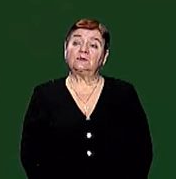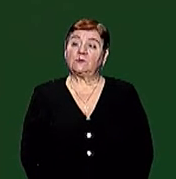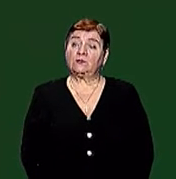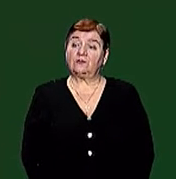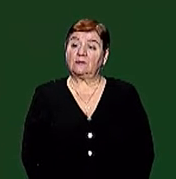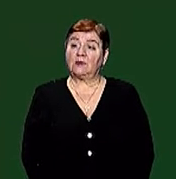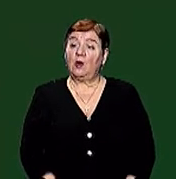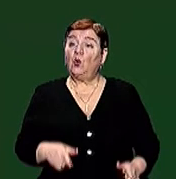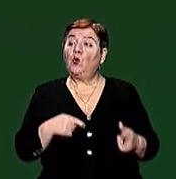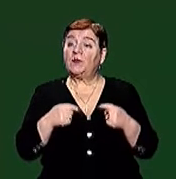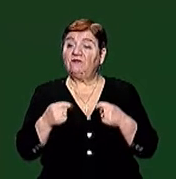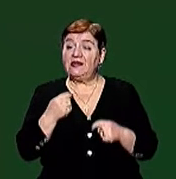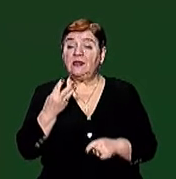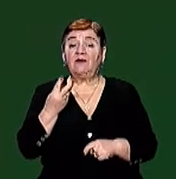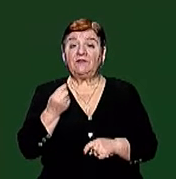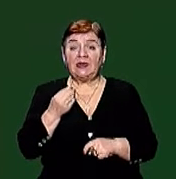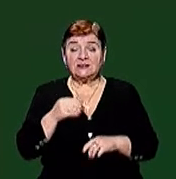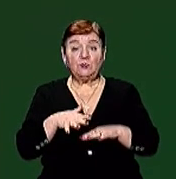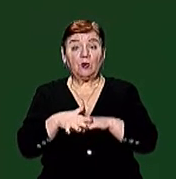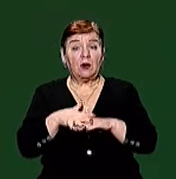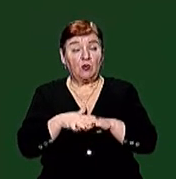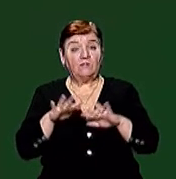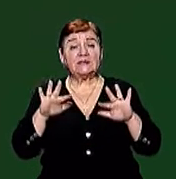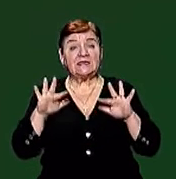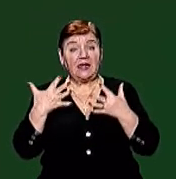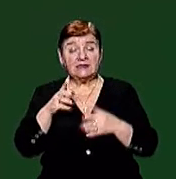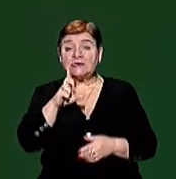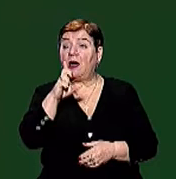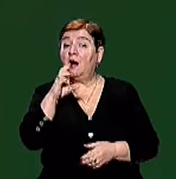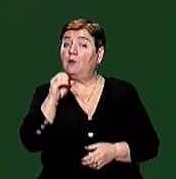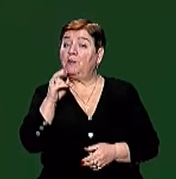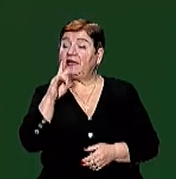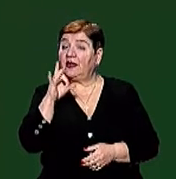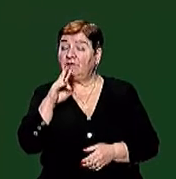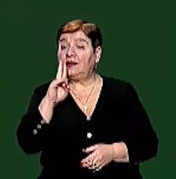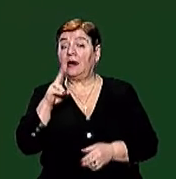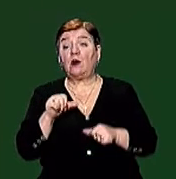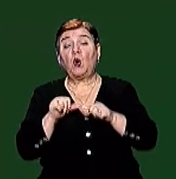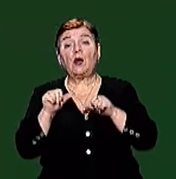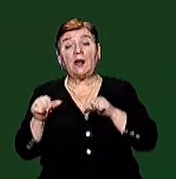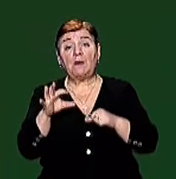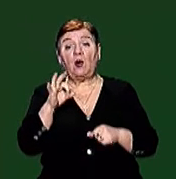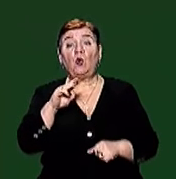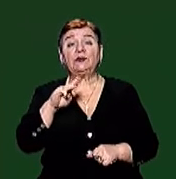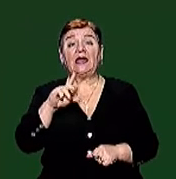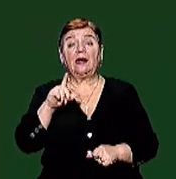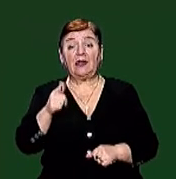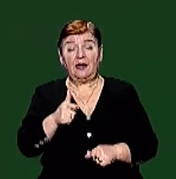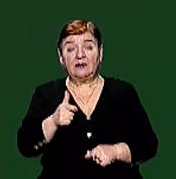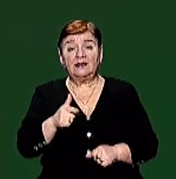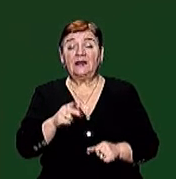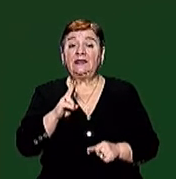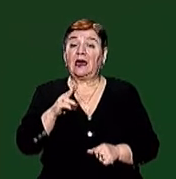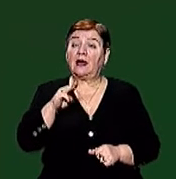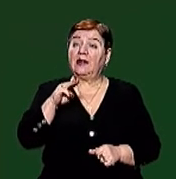Управління фінансів прораховує зараз ситуацію по Бедевлі, як окремої ОТГ І тересла, ще,